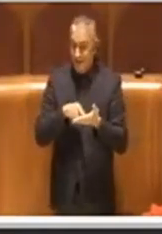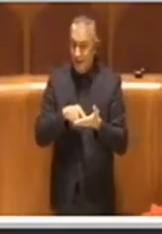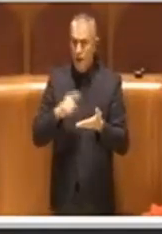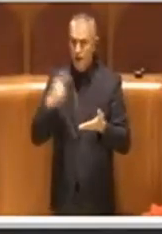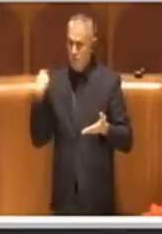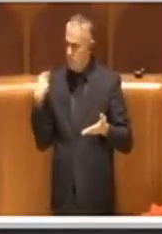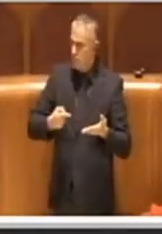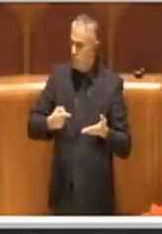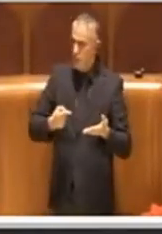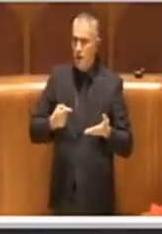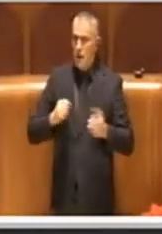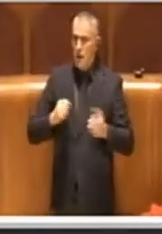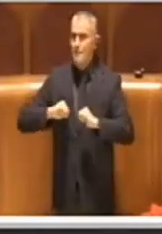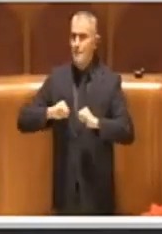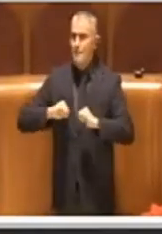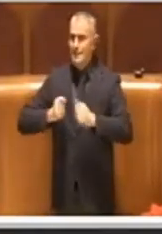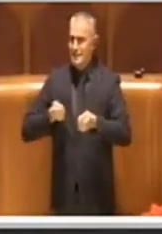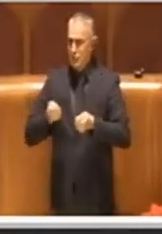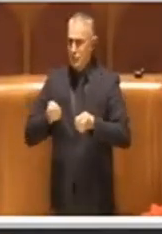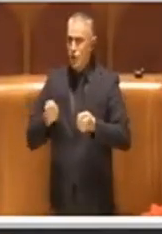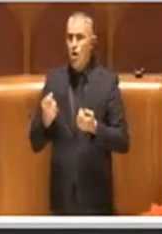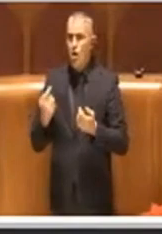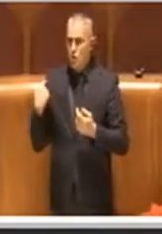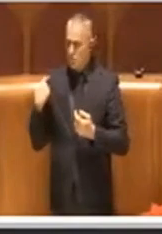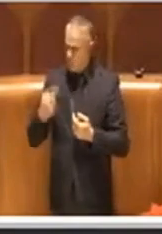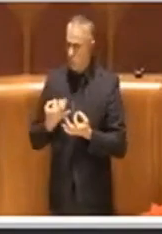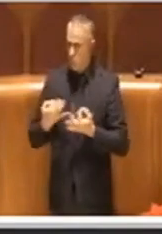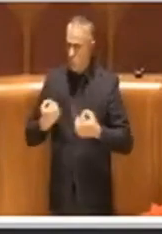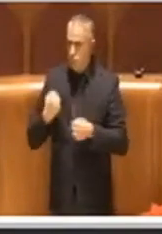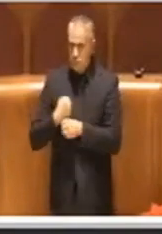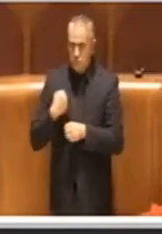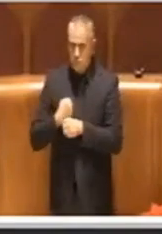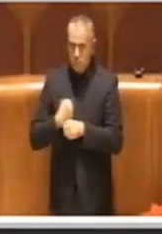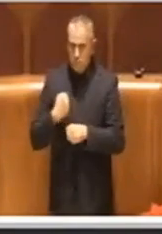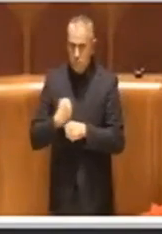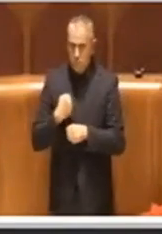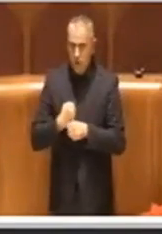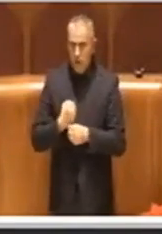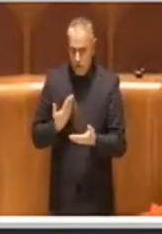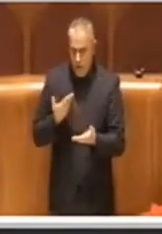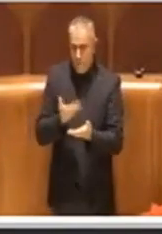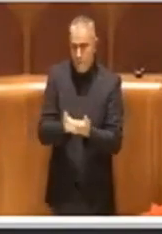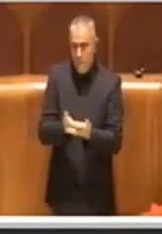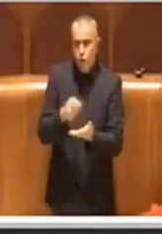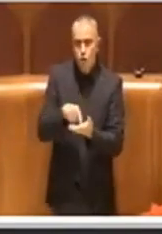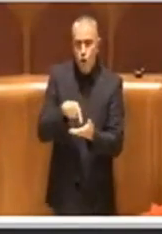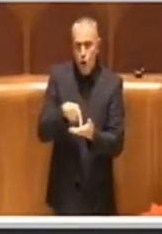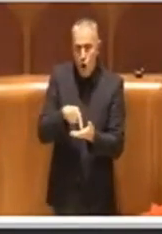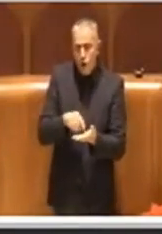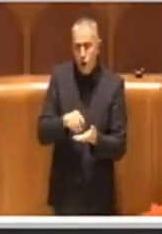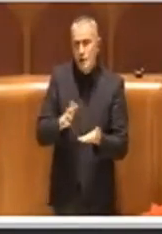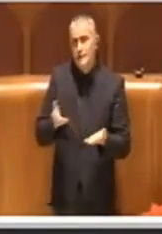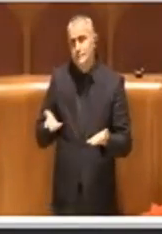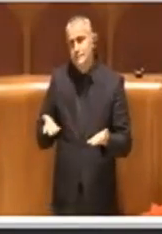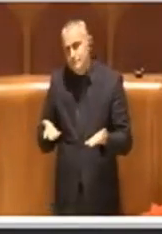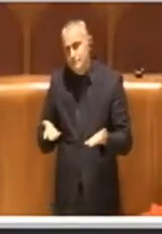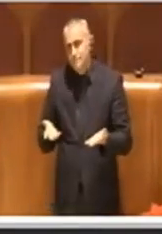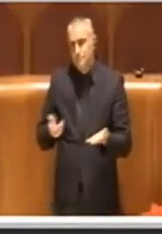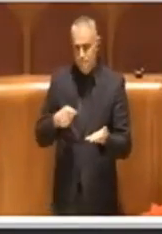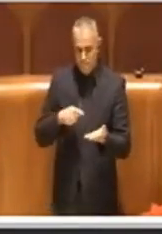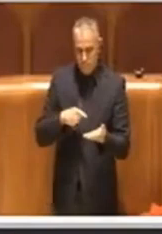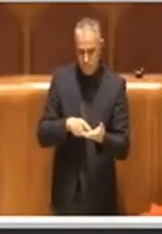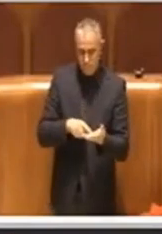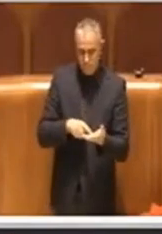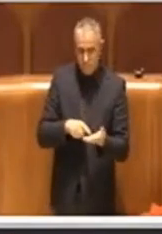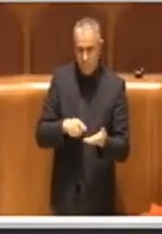da questa amministrazione in quanto appunto, come detto dal Consigliere Fassina, questa è mozione un po' non eccessivamente